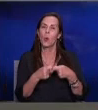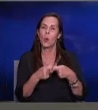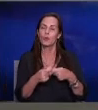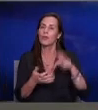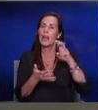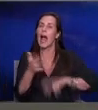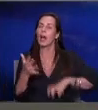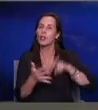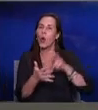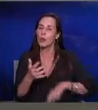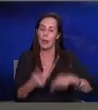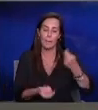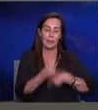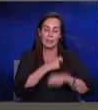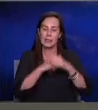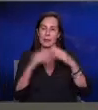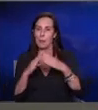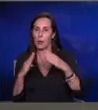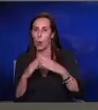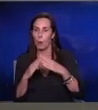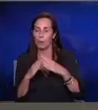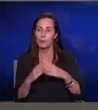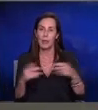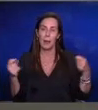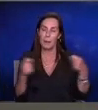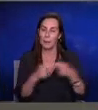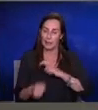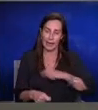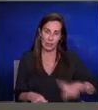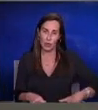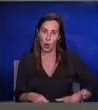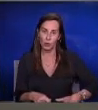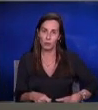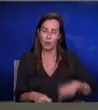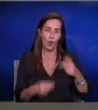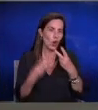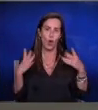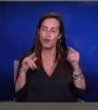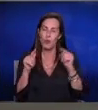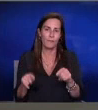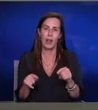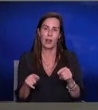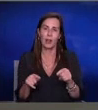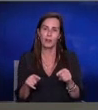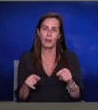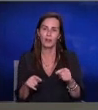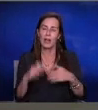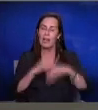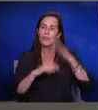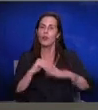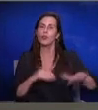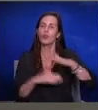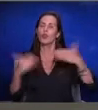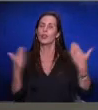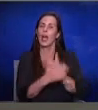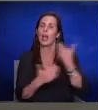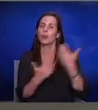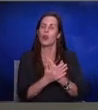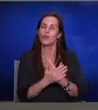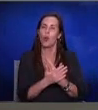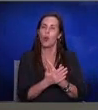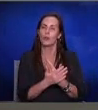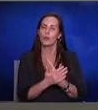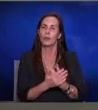למגורים ומבחינת הרשויות המקומיות לא כדאי להם לבנות שכונות חדשות ולהכלס אותם הדבר